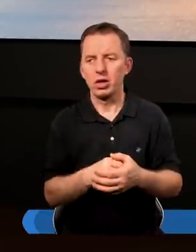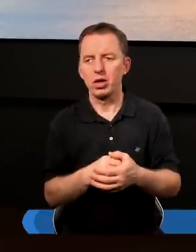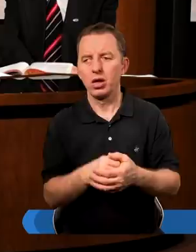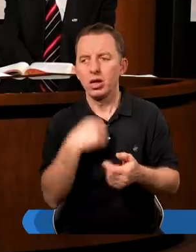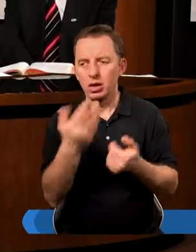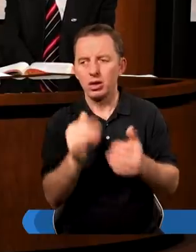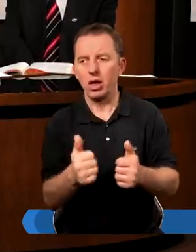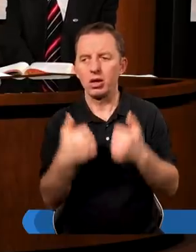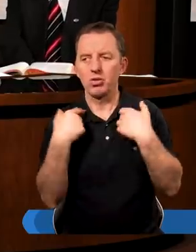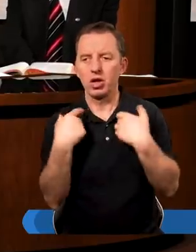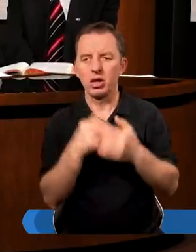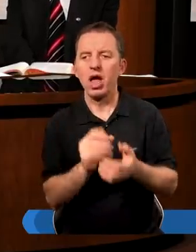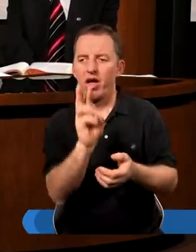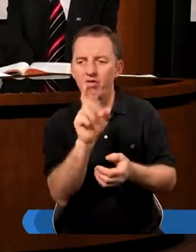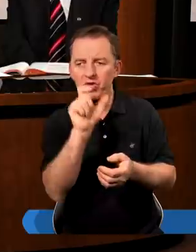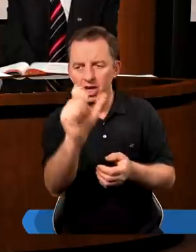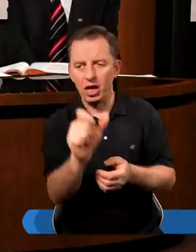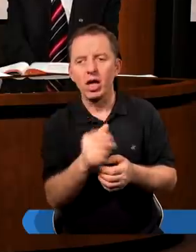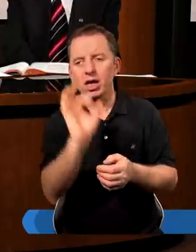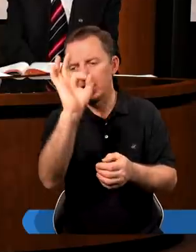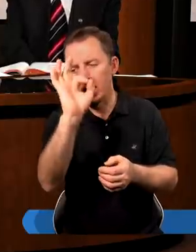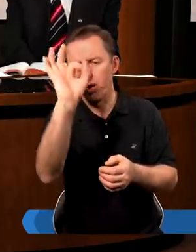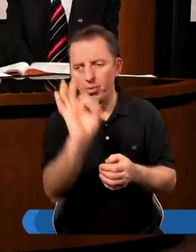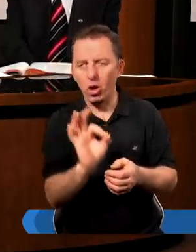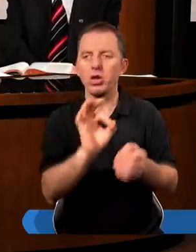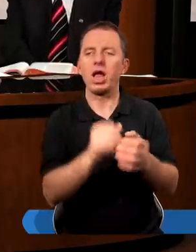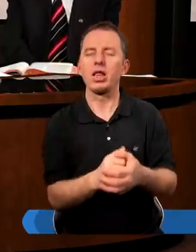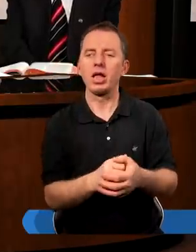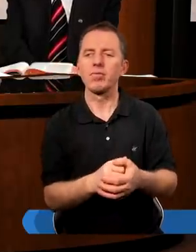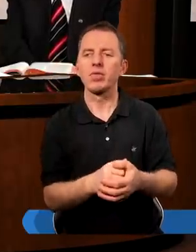Nówki damy. Tak, więc 0%